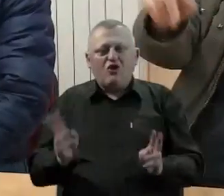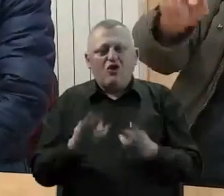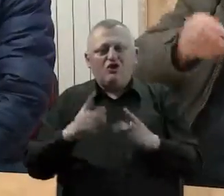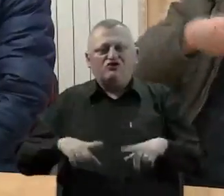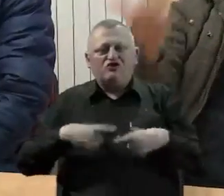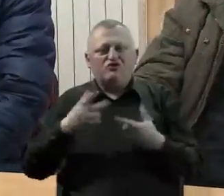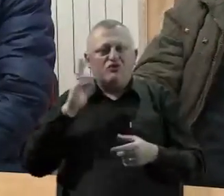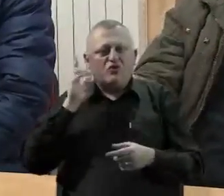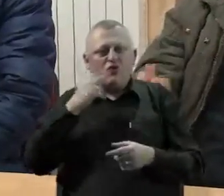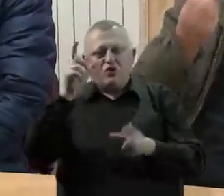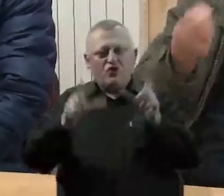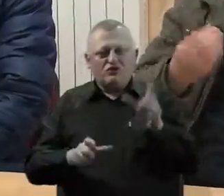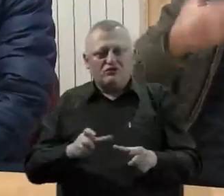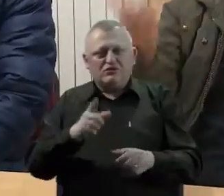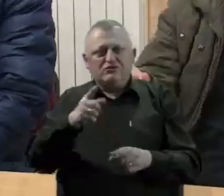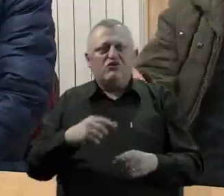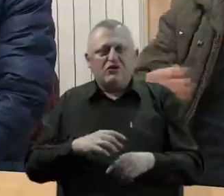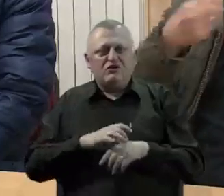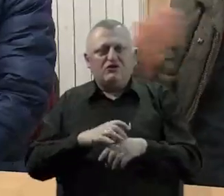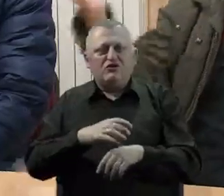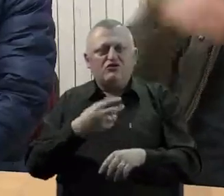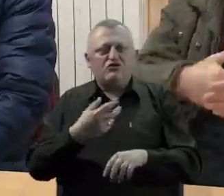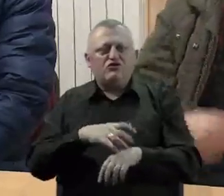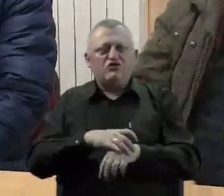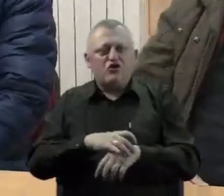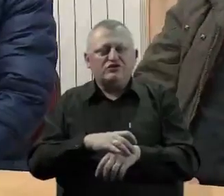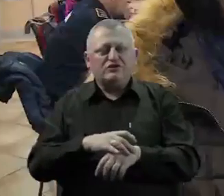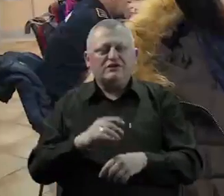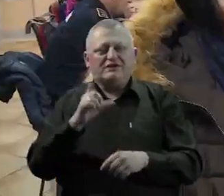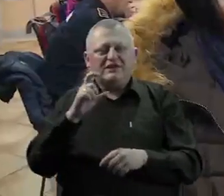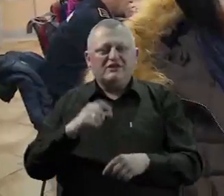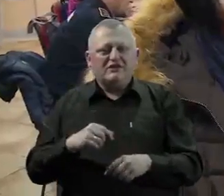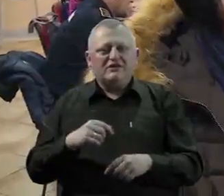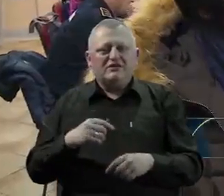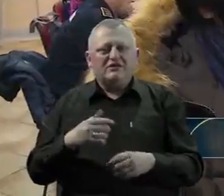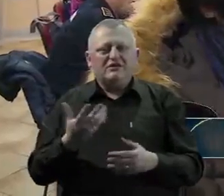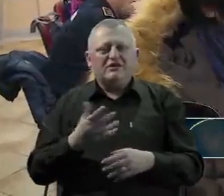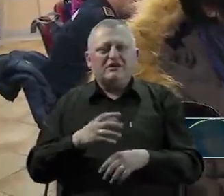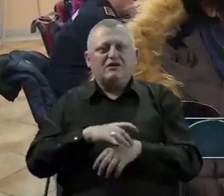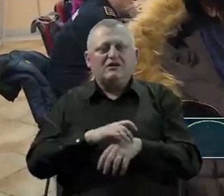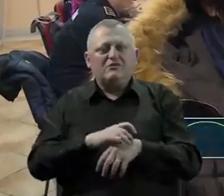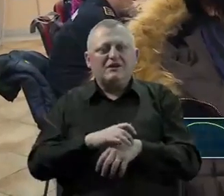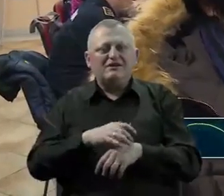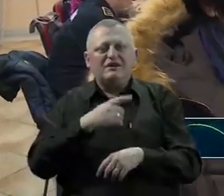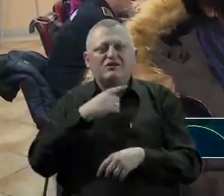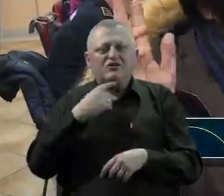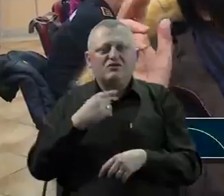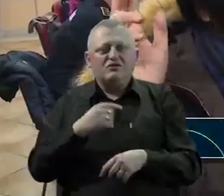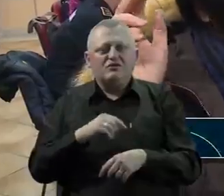olakšao život gluhim osobama. To je bio motiv i doktorici Katmer Kicerić. Takva vrsta pacijenata je